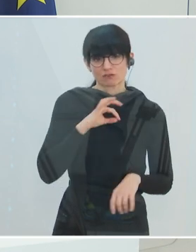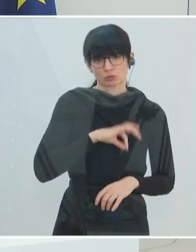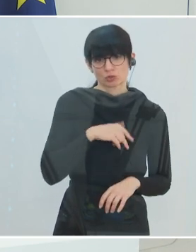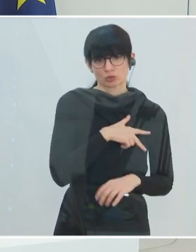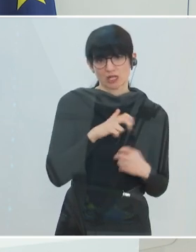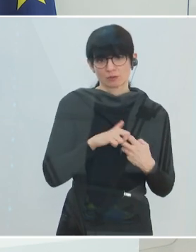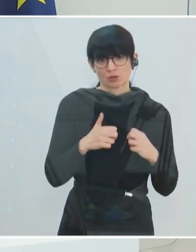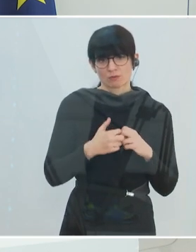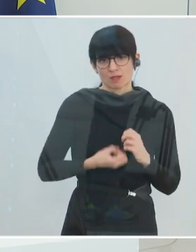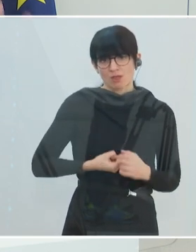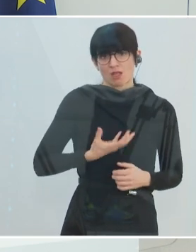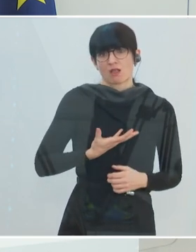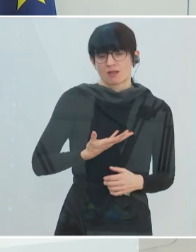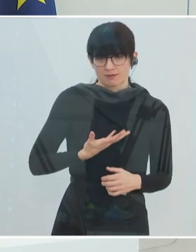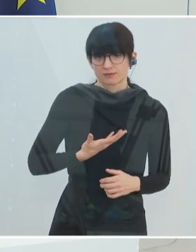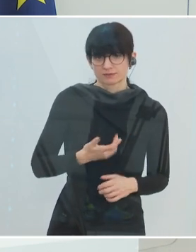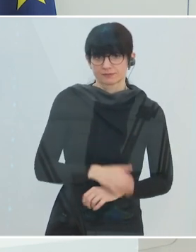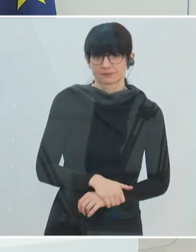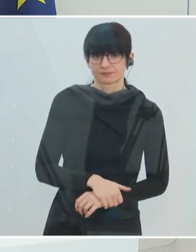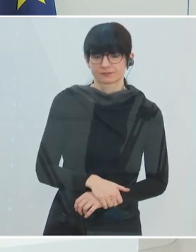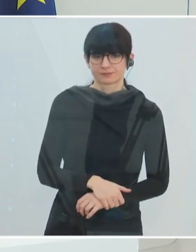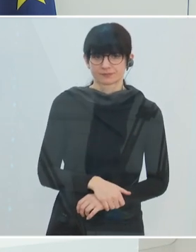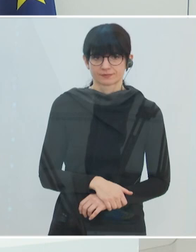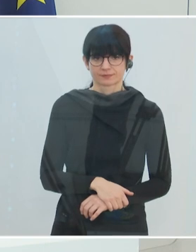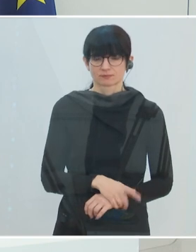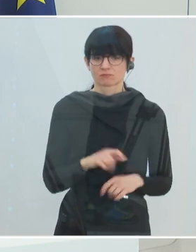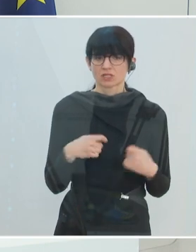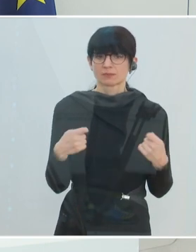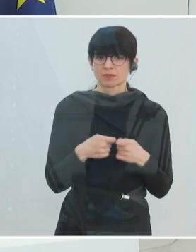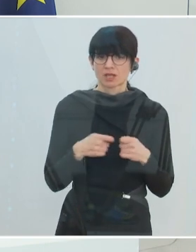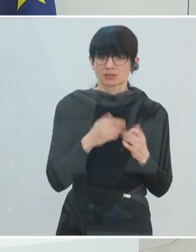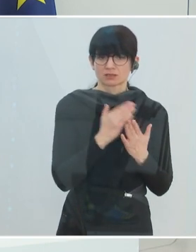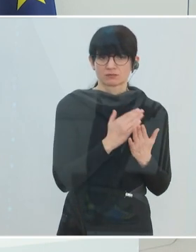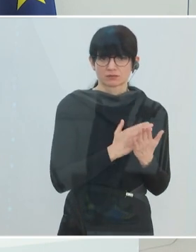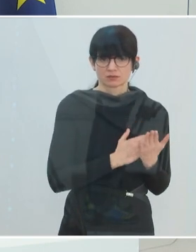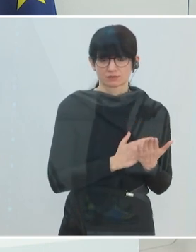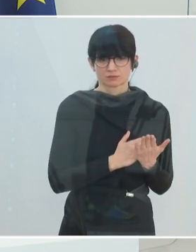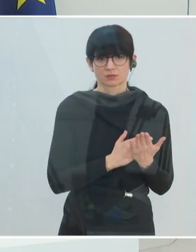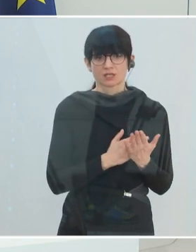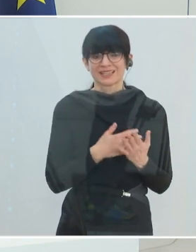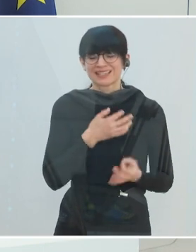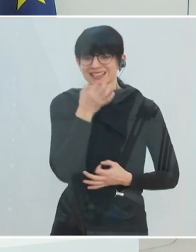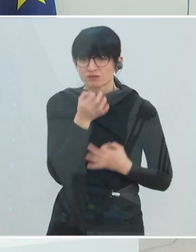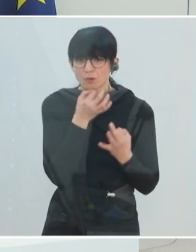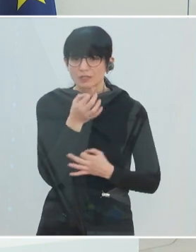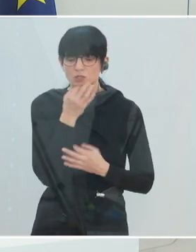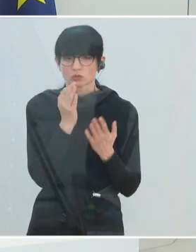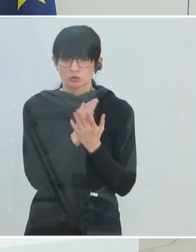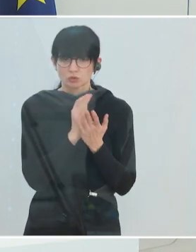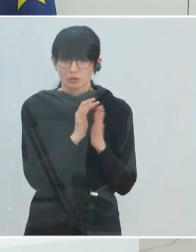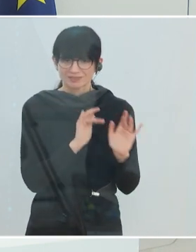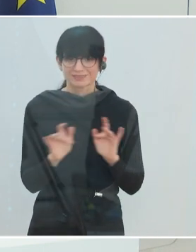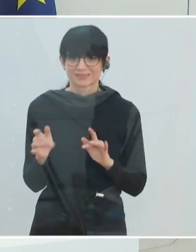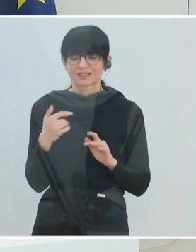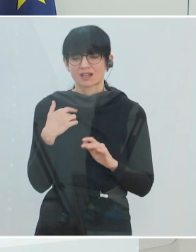haben. Da gibt es natürlich eine Reihe von Maßnahmen. Zum Ersten wird es natürlich die Informationen, die wir schon haben, auch das